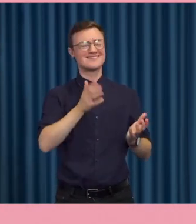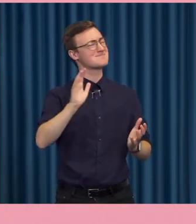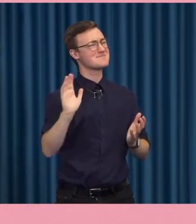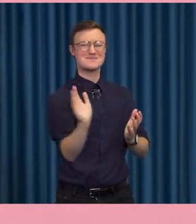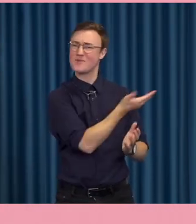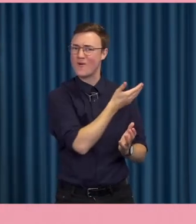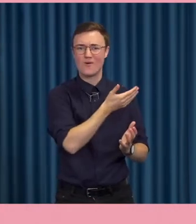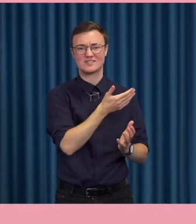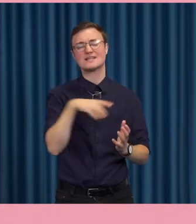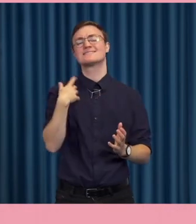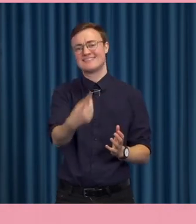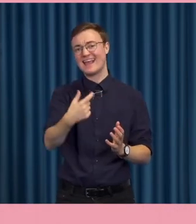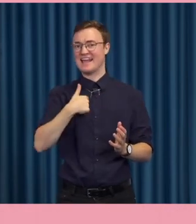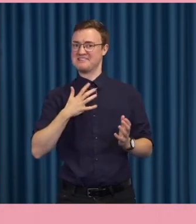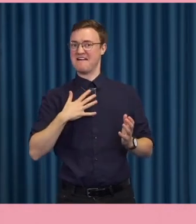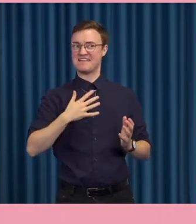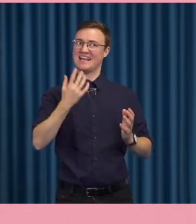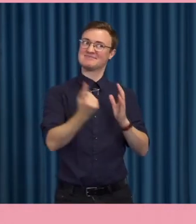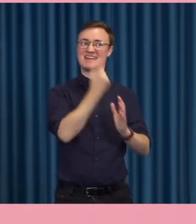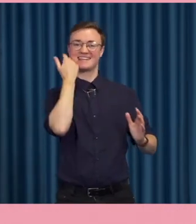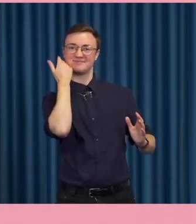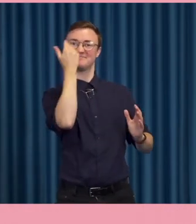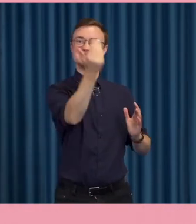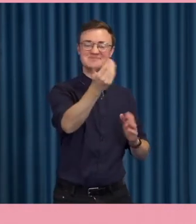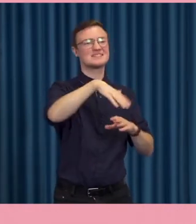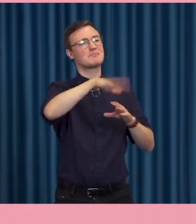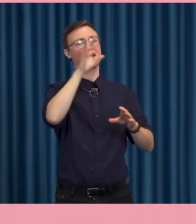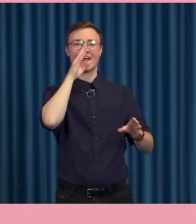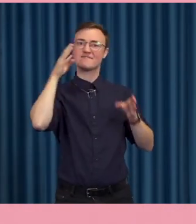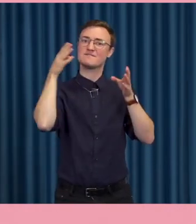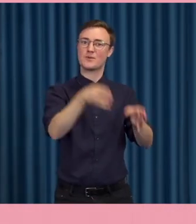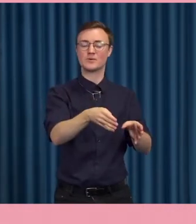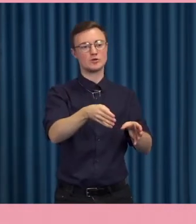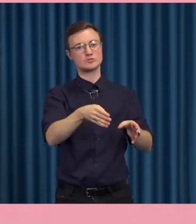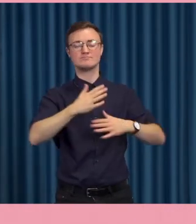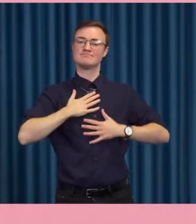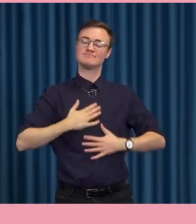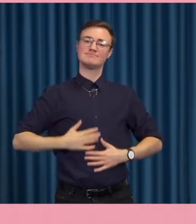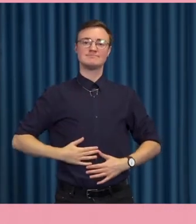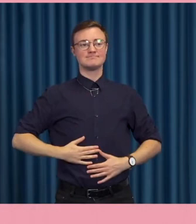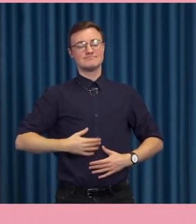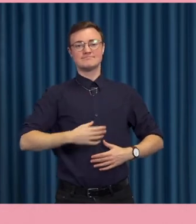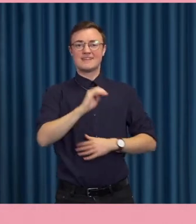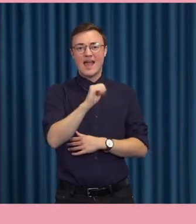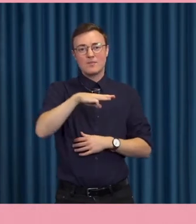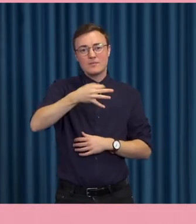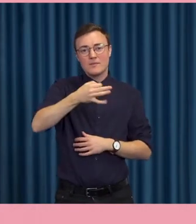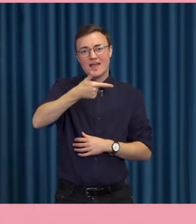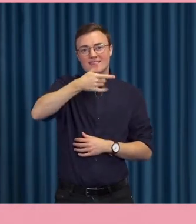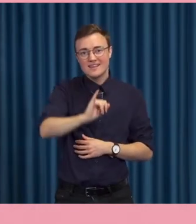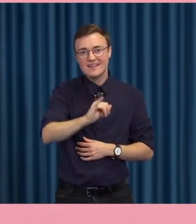ser jag i min kristallkula hur vi jobbar mycket mer empatiskt med digitalisering